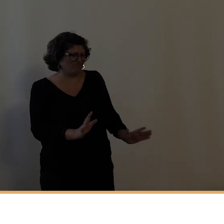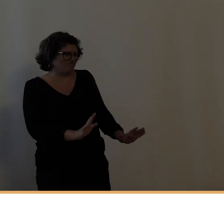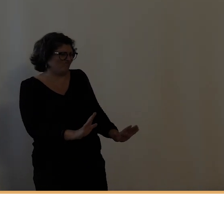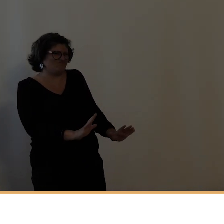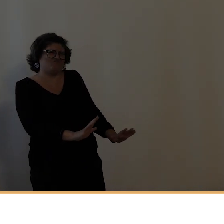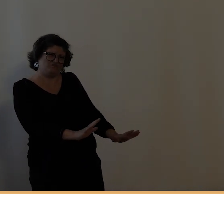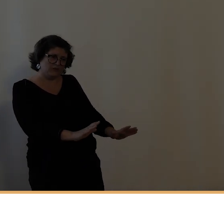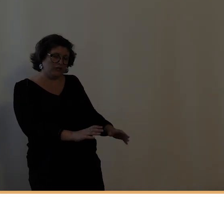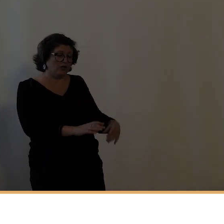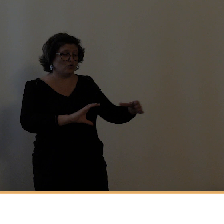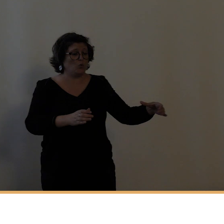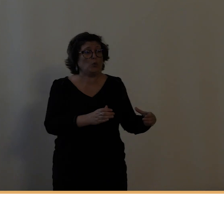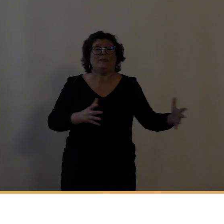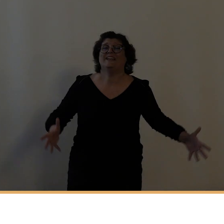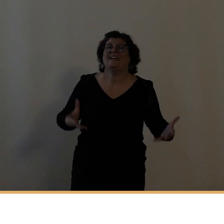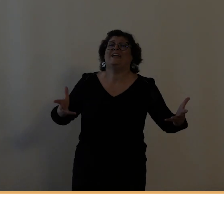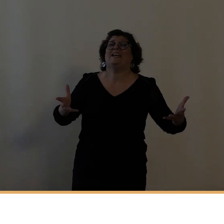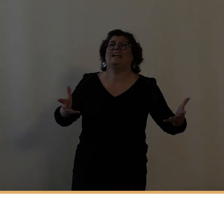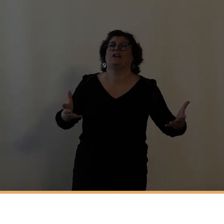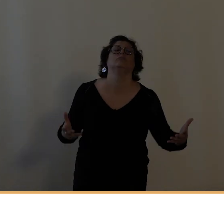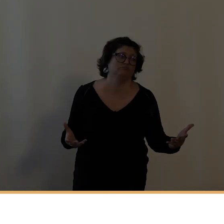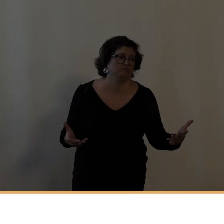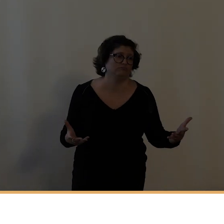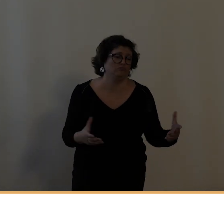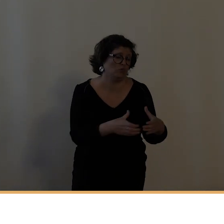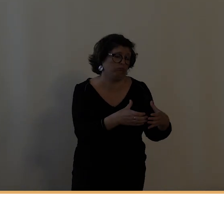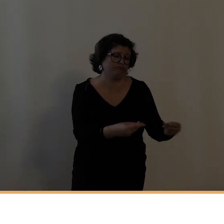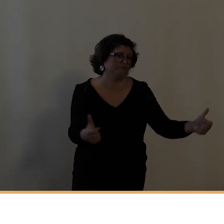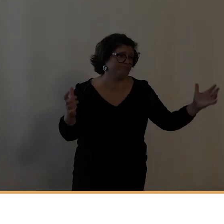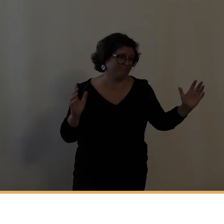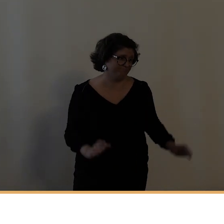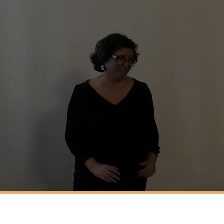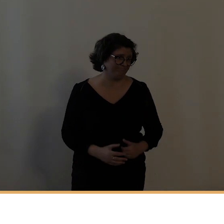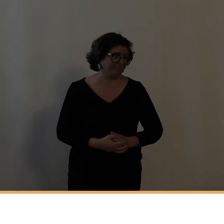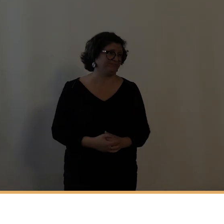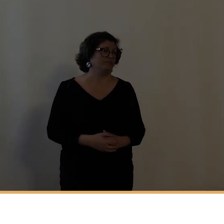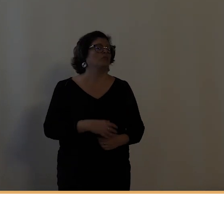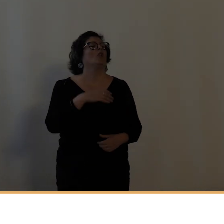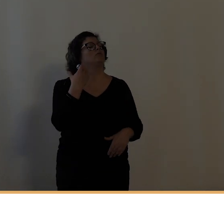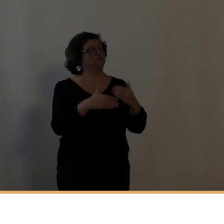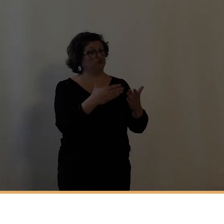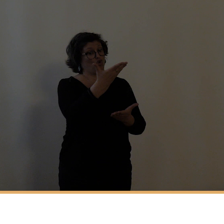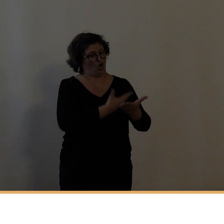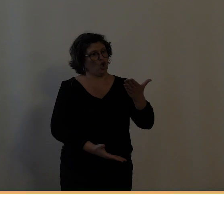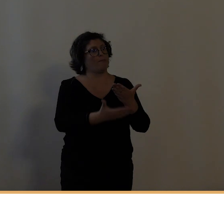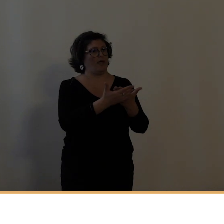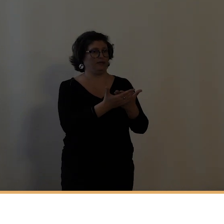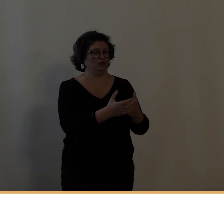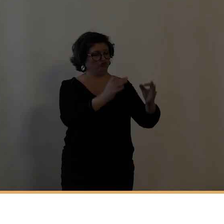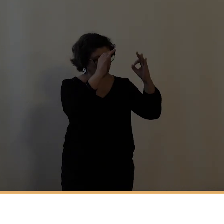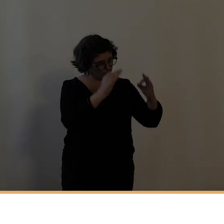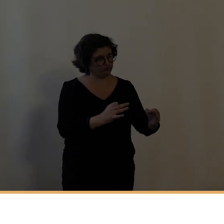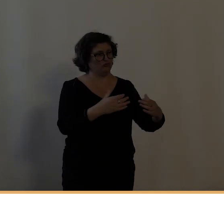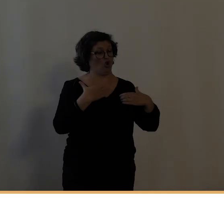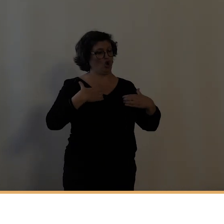que cette première société vélocypédique de Tours ne dure que très peu de temps. Elle est remplacée par véritablement le